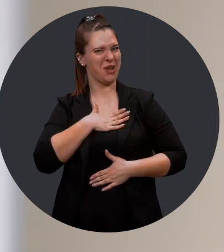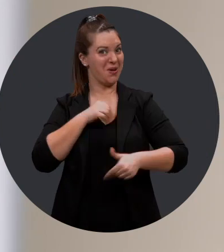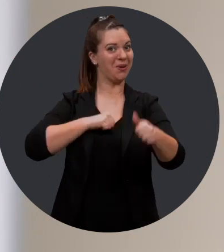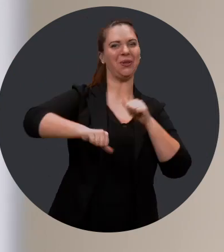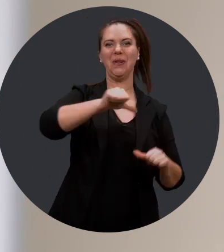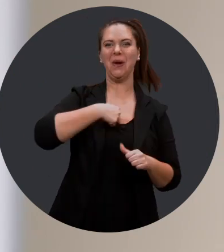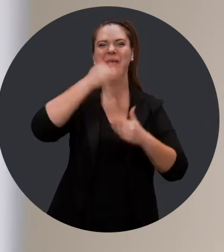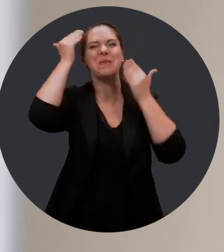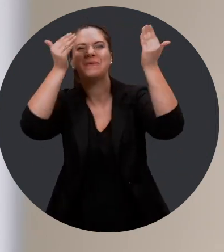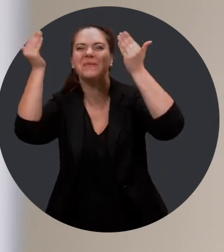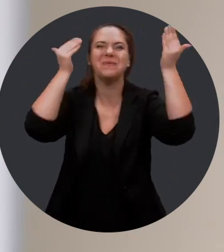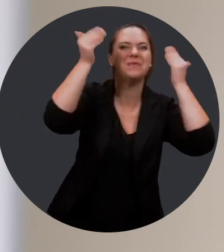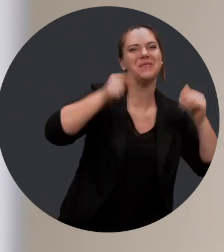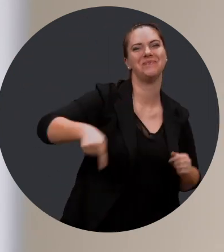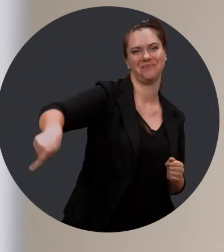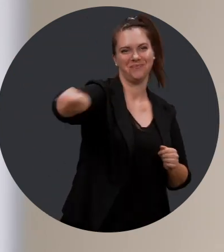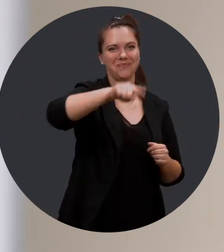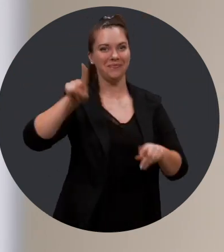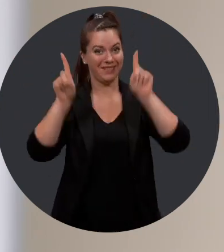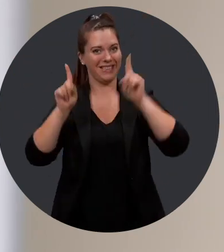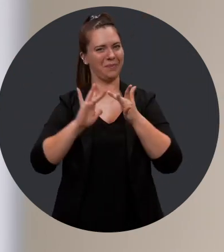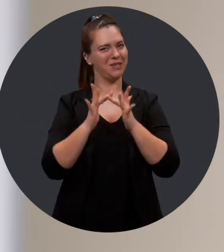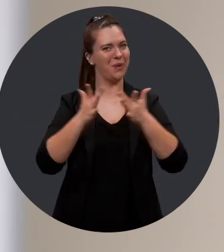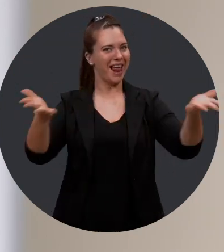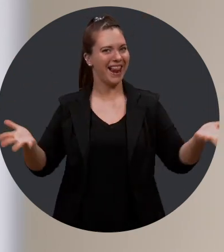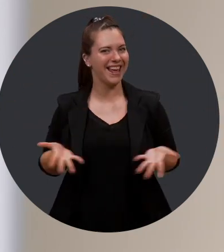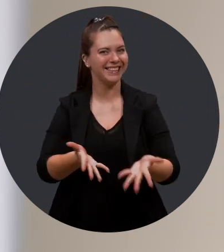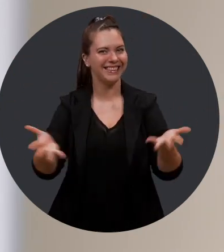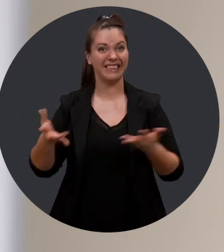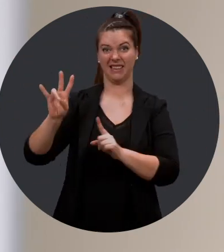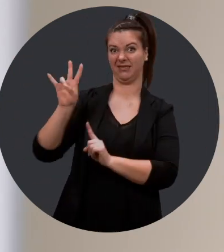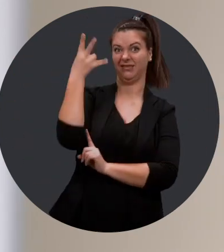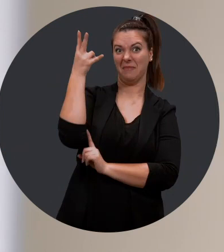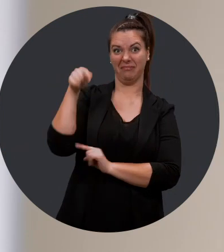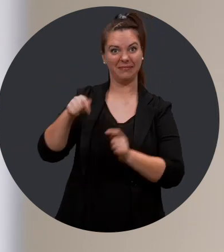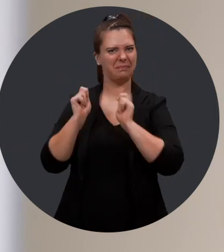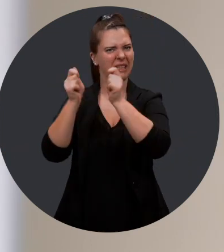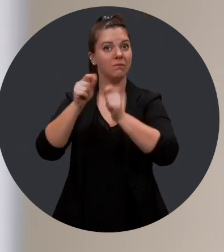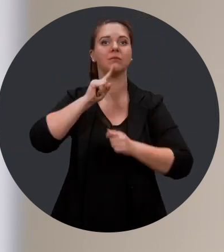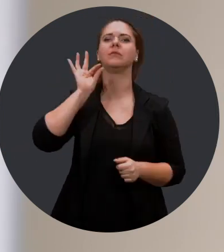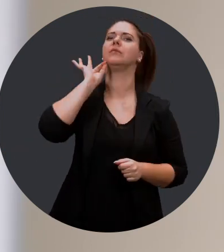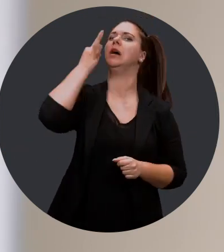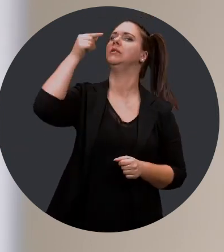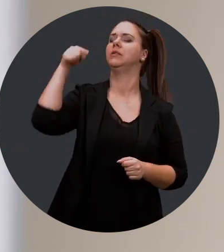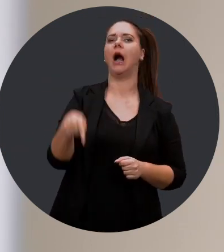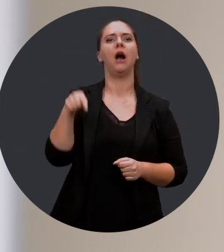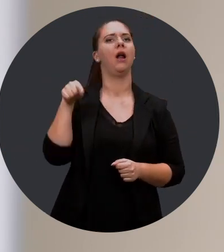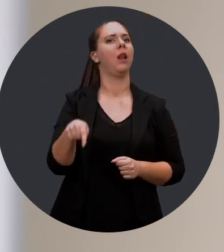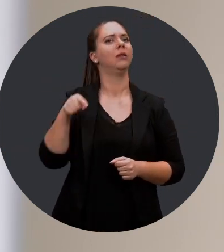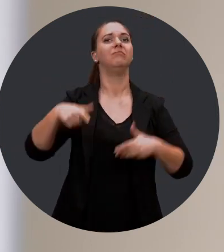saluer toutes les personnes qui sont présentes à cette cérémonie virtuelle. Cette 7e édition est vraiment exceptionnelle.